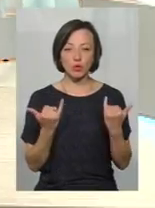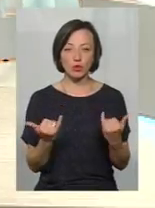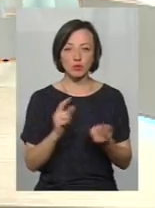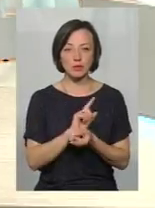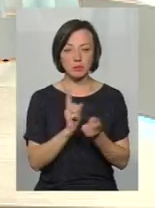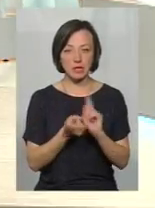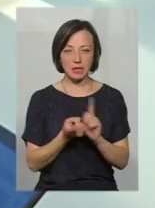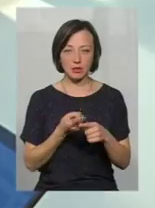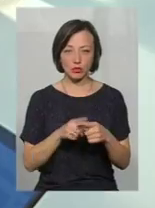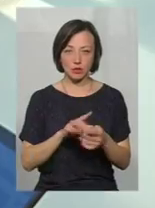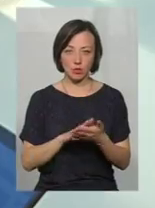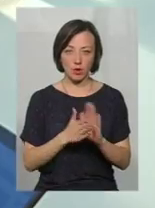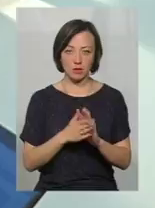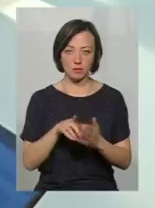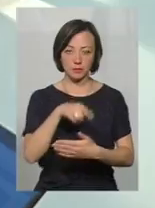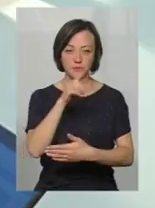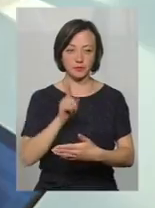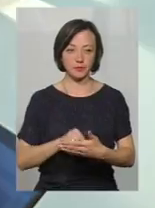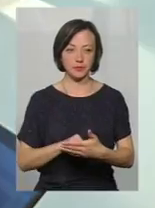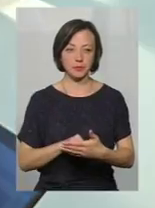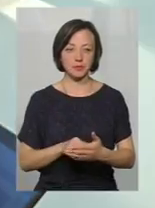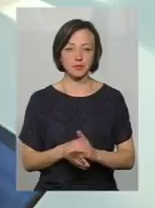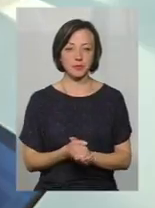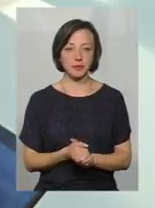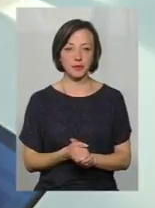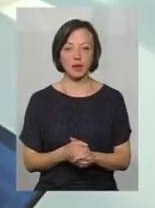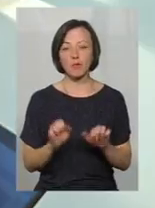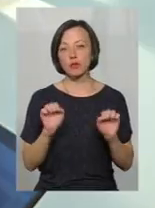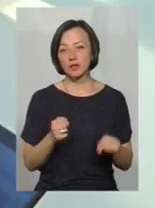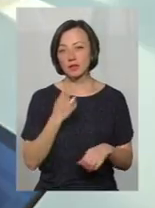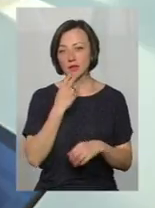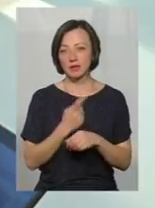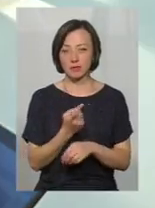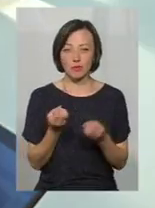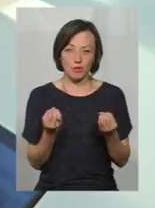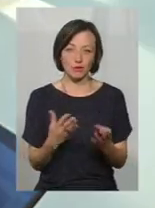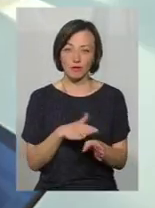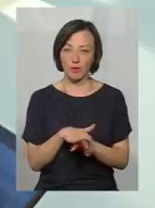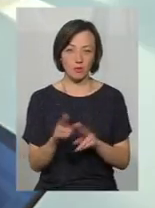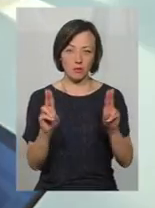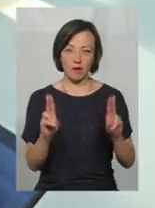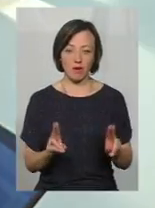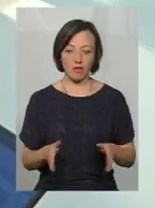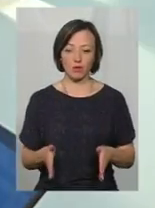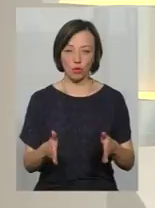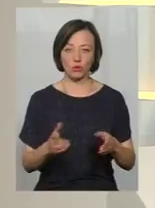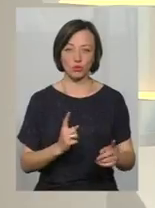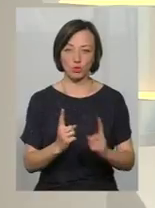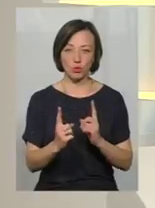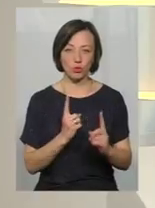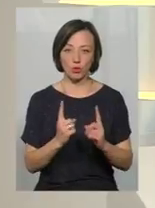змінити цю ситуацію? Ну, це буде можливо і сарказмом, але просто дотриматися правил дорожнього руху. І,